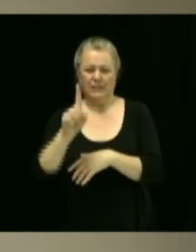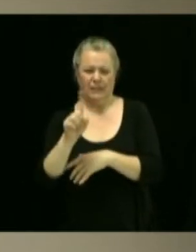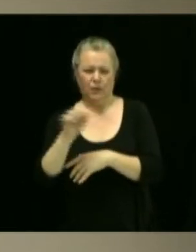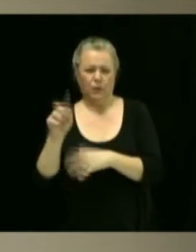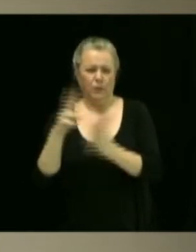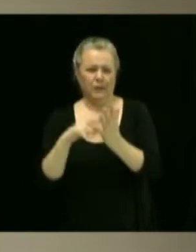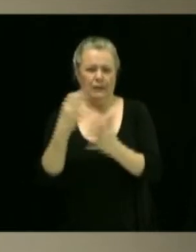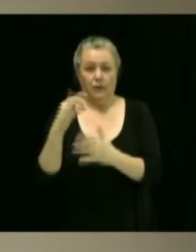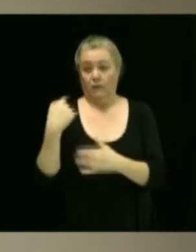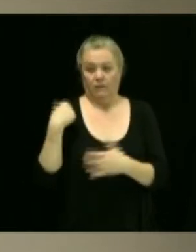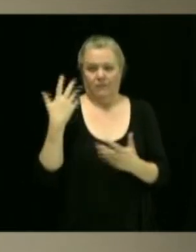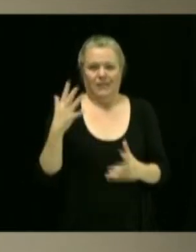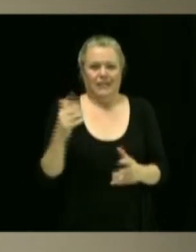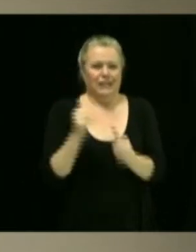Oui.